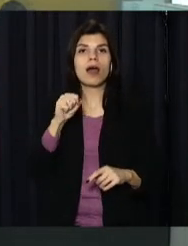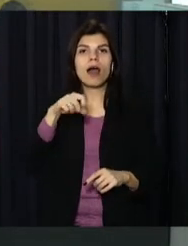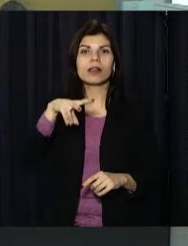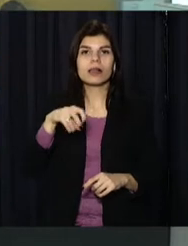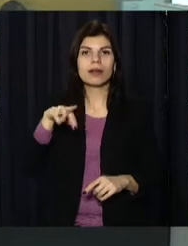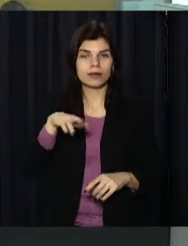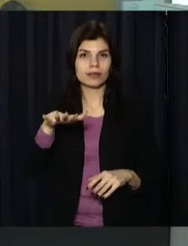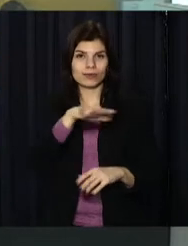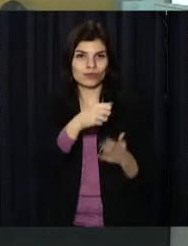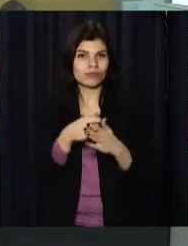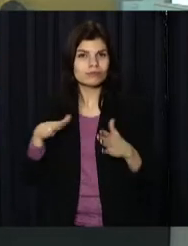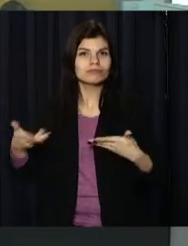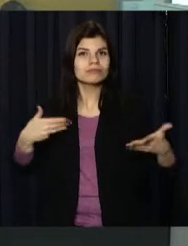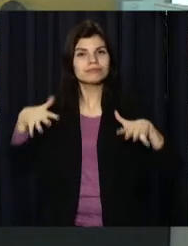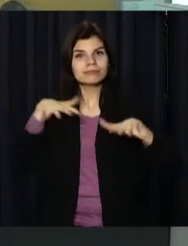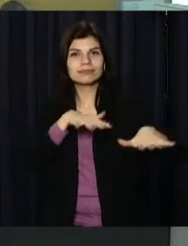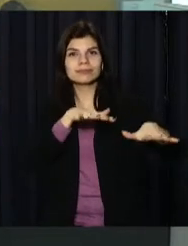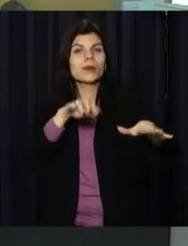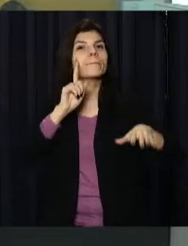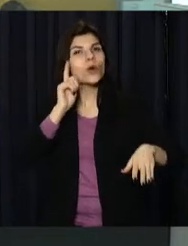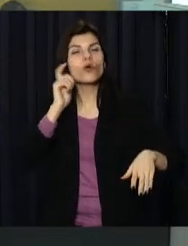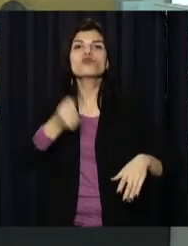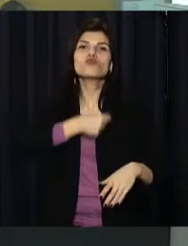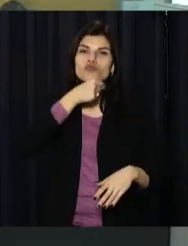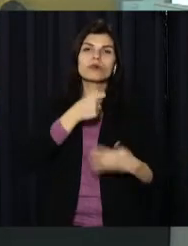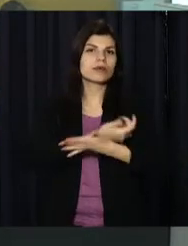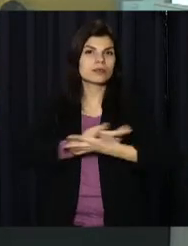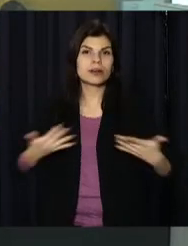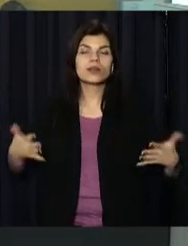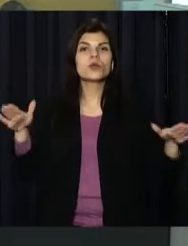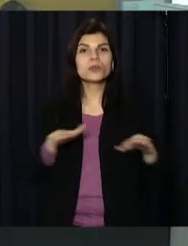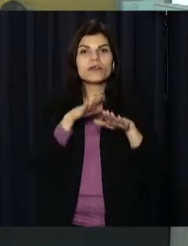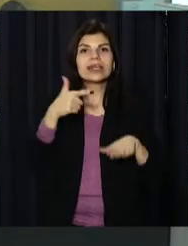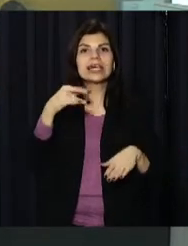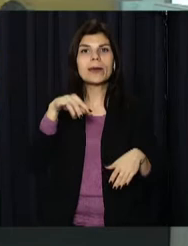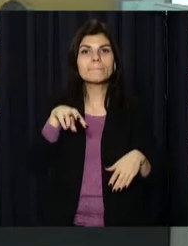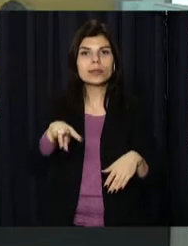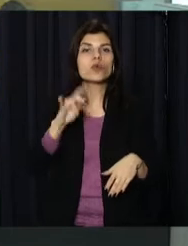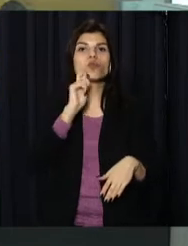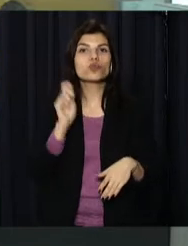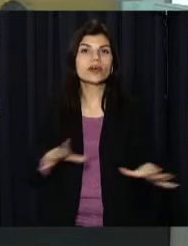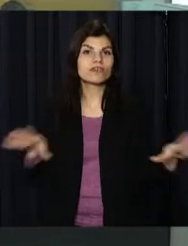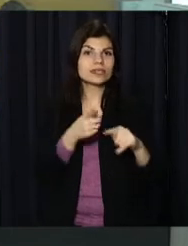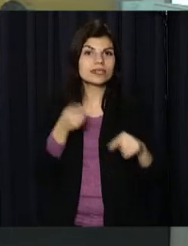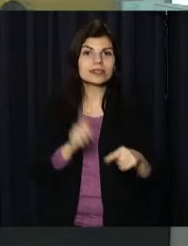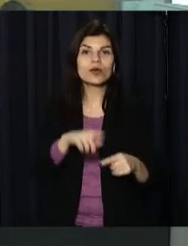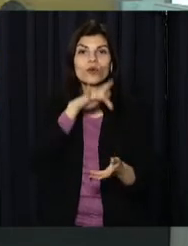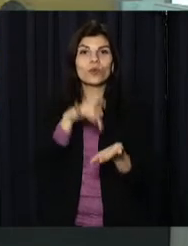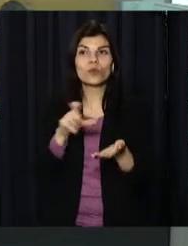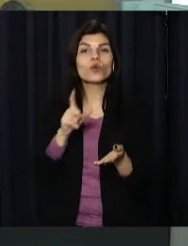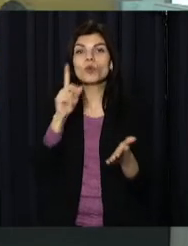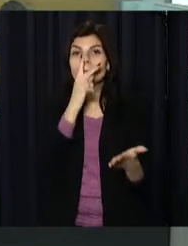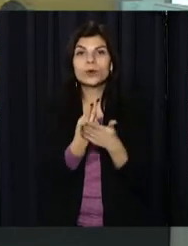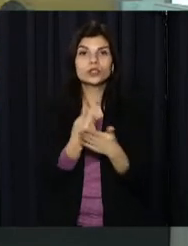Лікарі та військові, молодь та ветерани скандували патріотичні гасла та співали гімн України. Все це, кажуть городяни, щоб